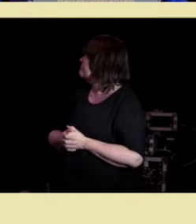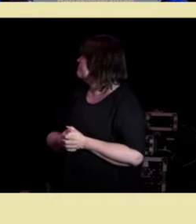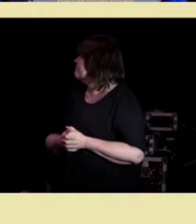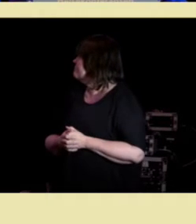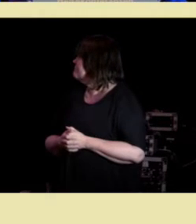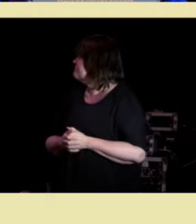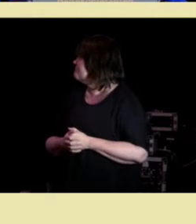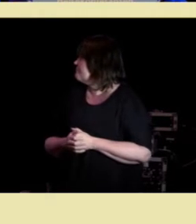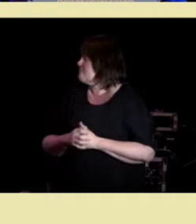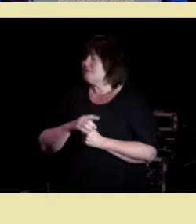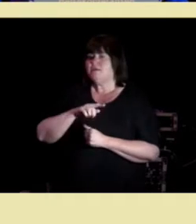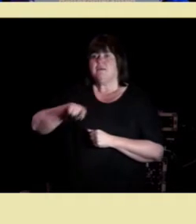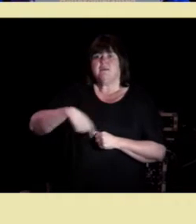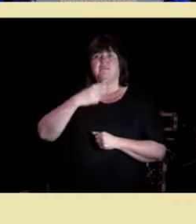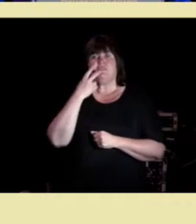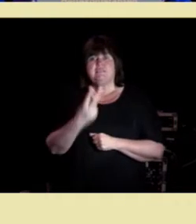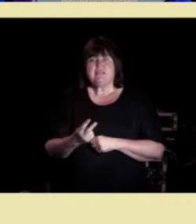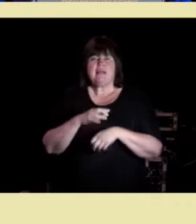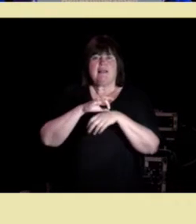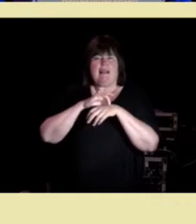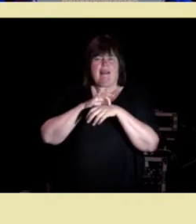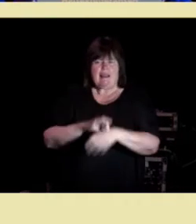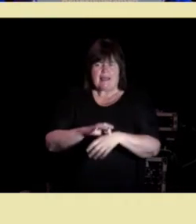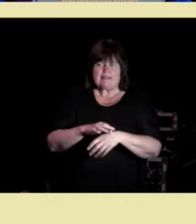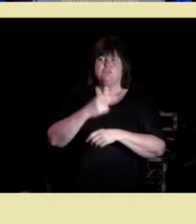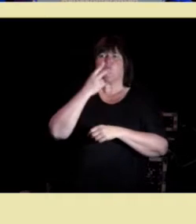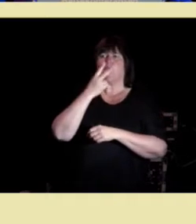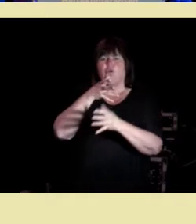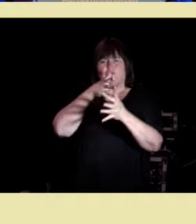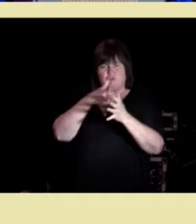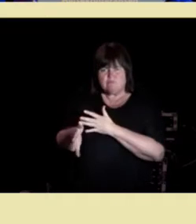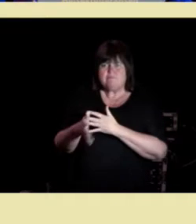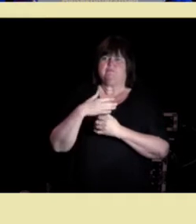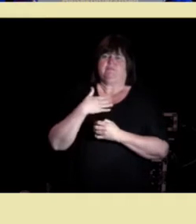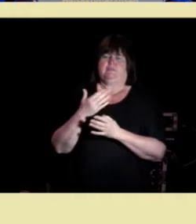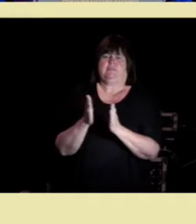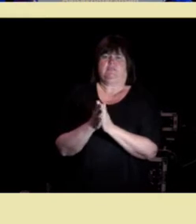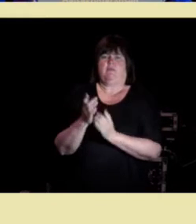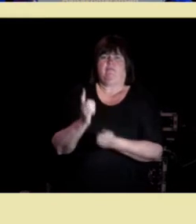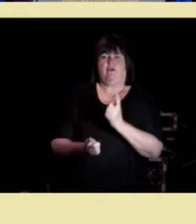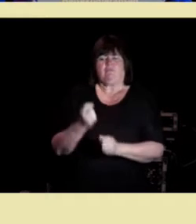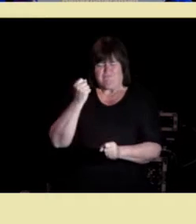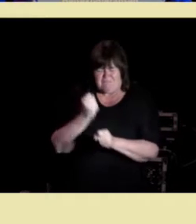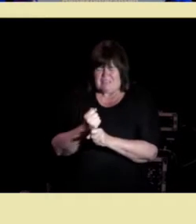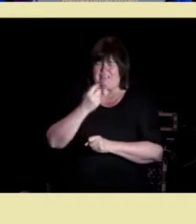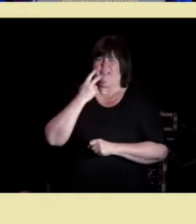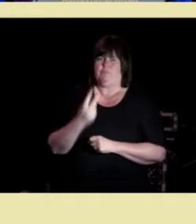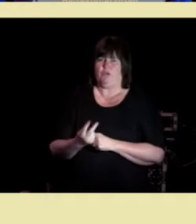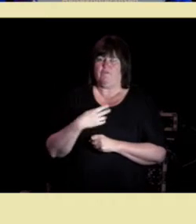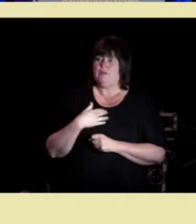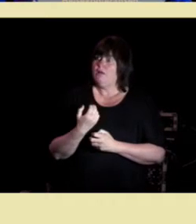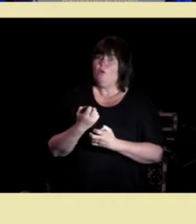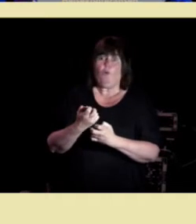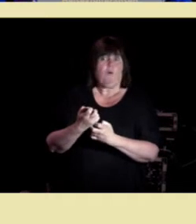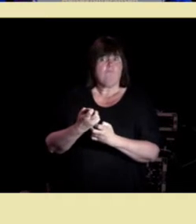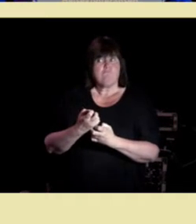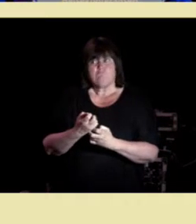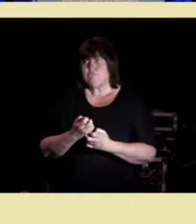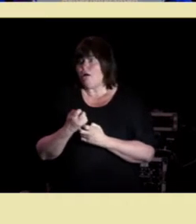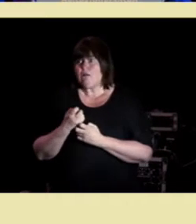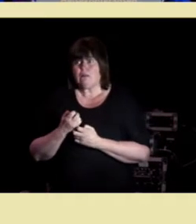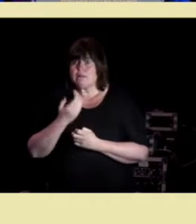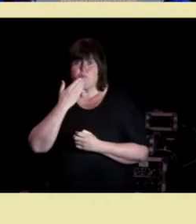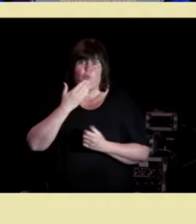Vi ser at legene som forsøker å gjennomføre samvalg de prøver virkelig og det mangler hverken på god vilje